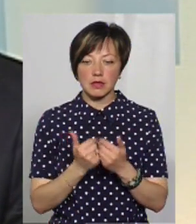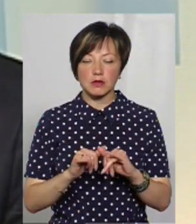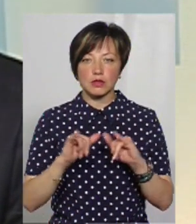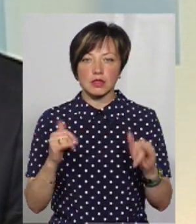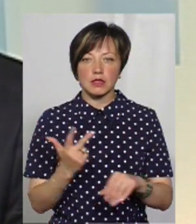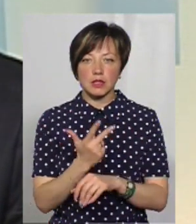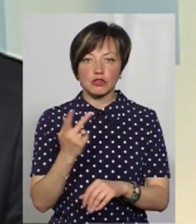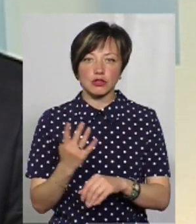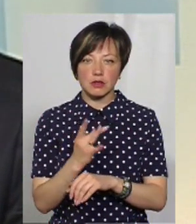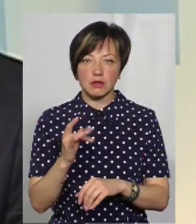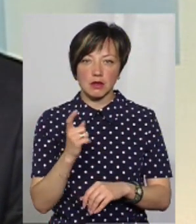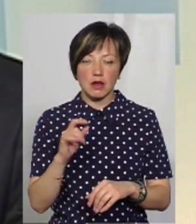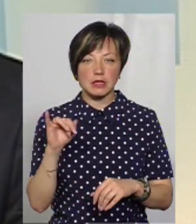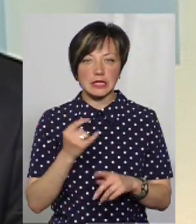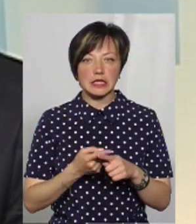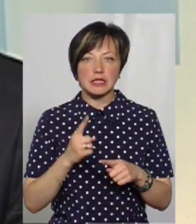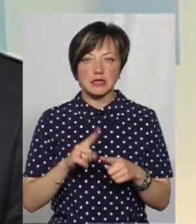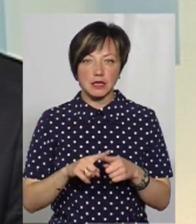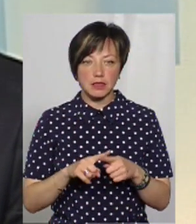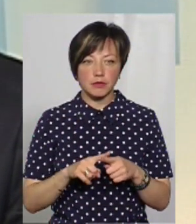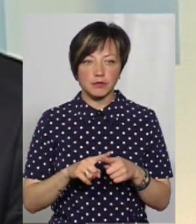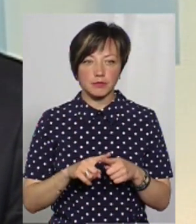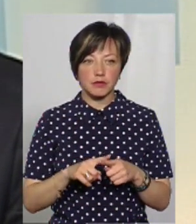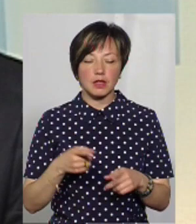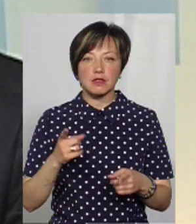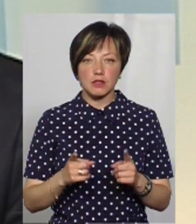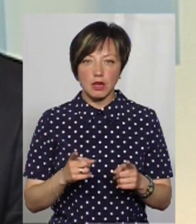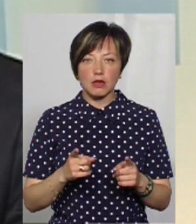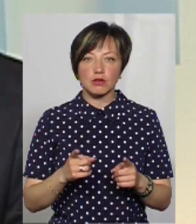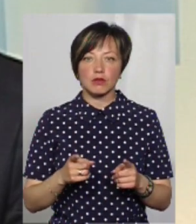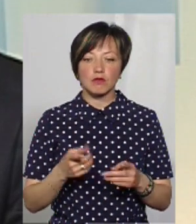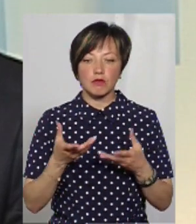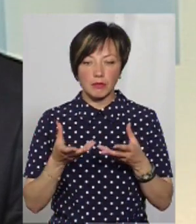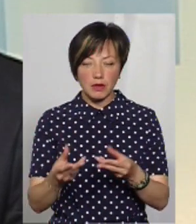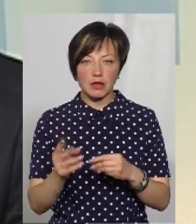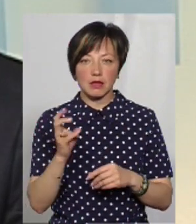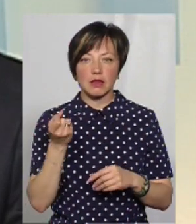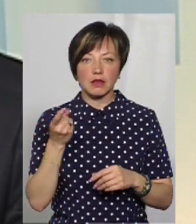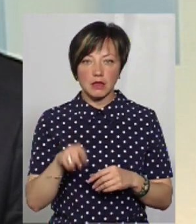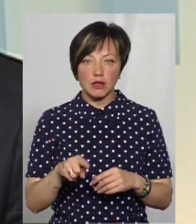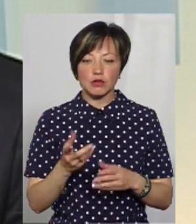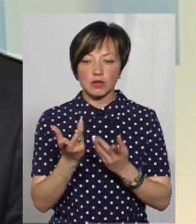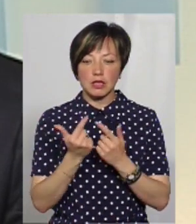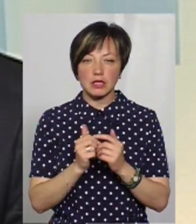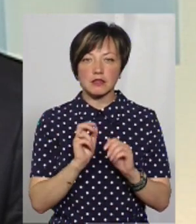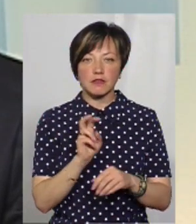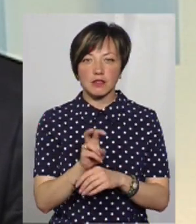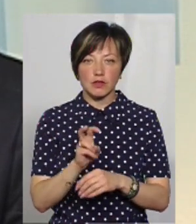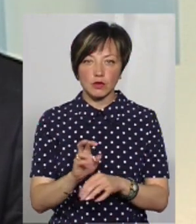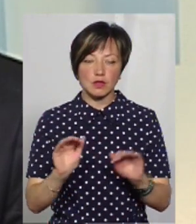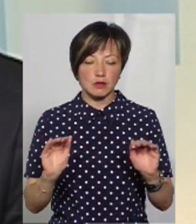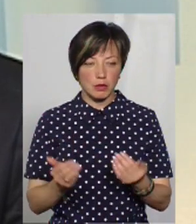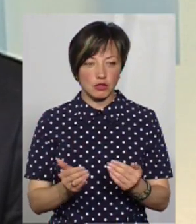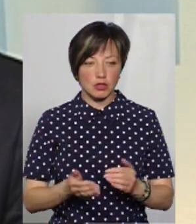вона зараз зросла в три-чотири рази. І це, звичайно, скажеться на тому, що кількість відвідувань